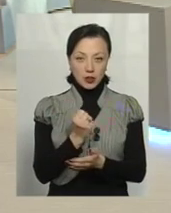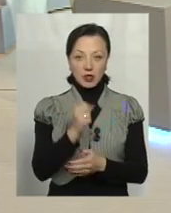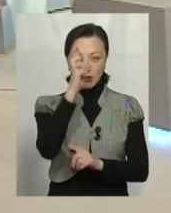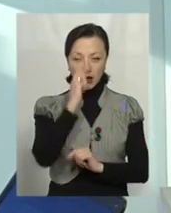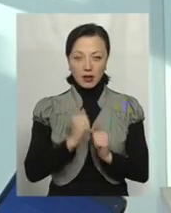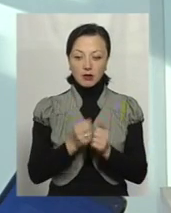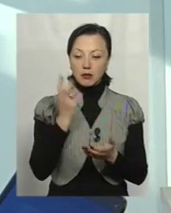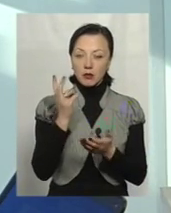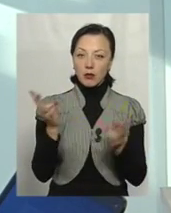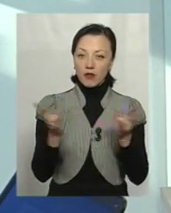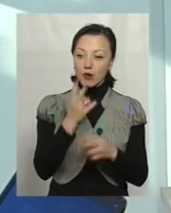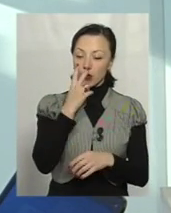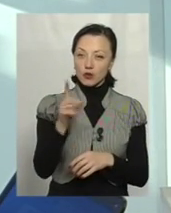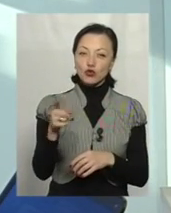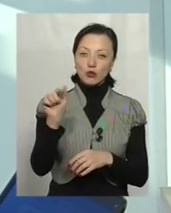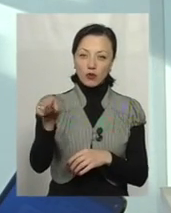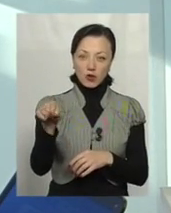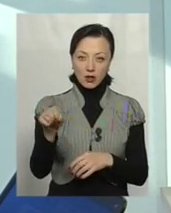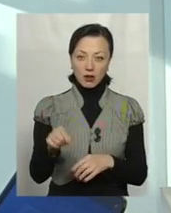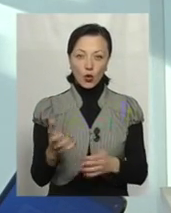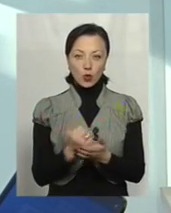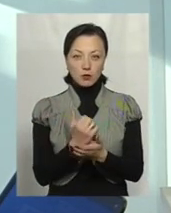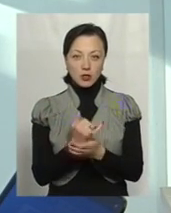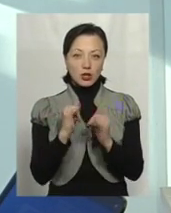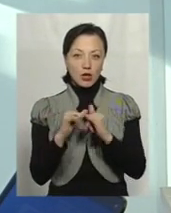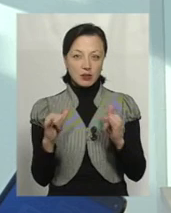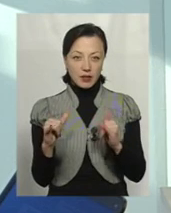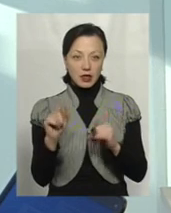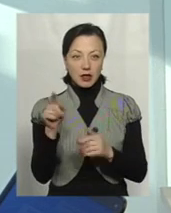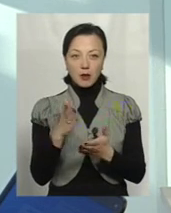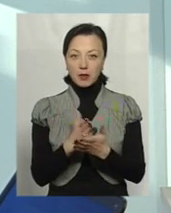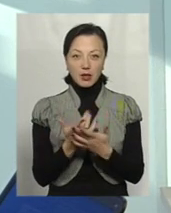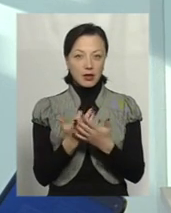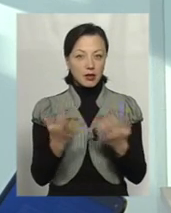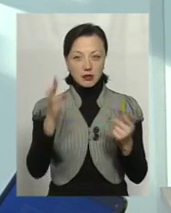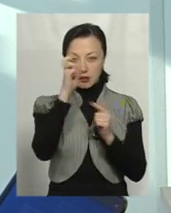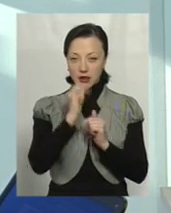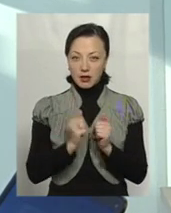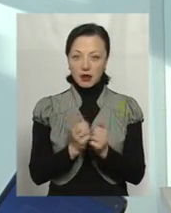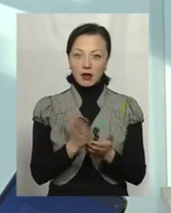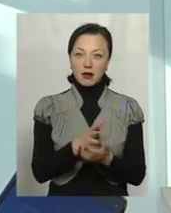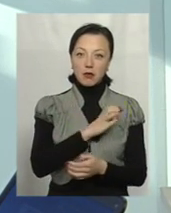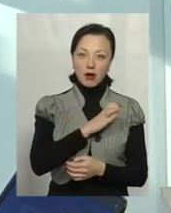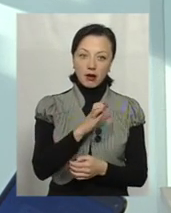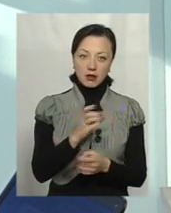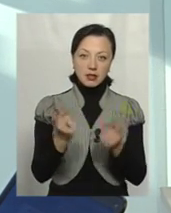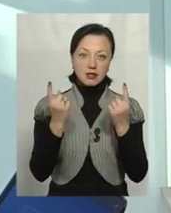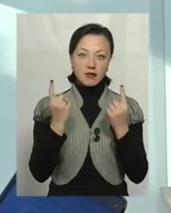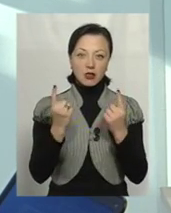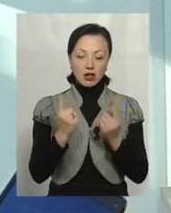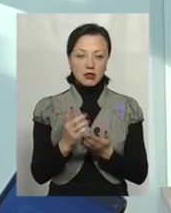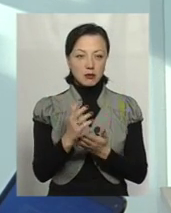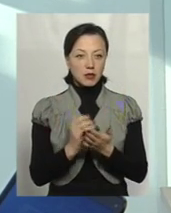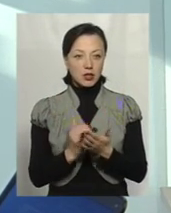повинні подивитись, чому вони успішні і розвинені. Там є різні країни. Є багаті, з величезними